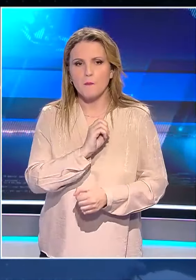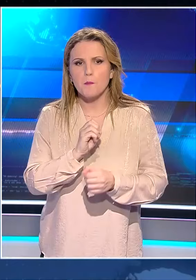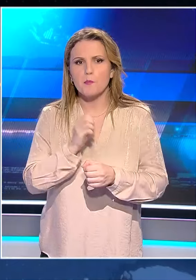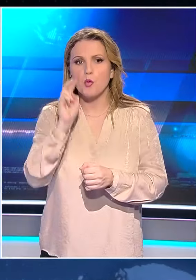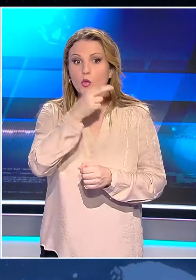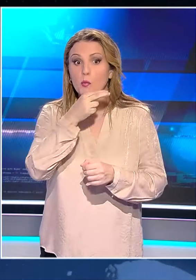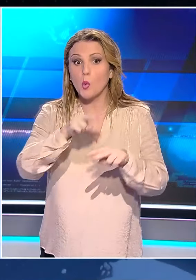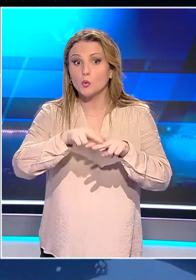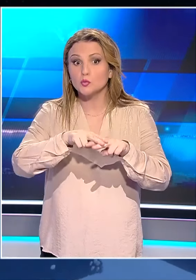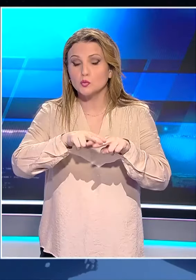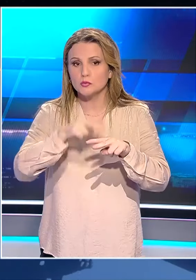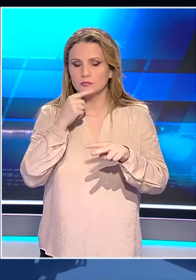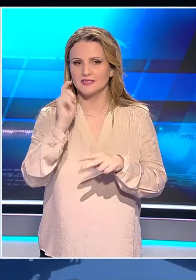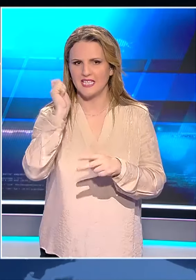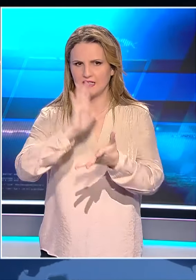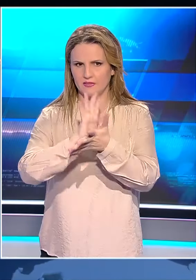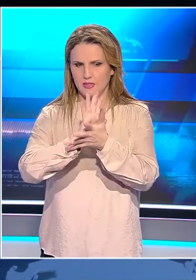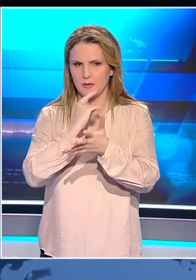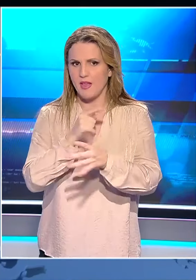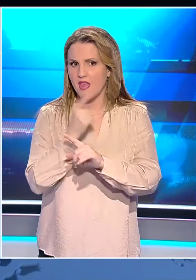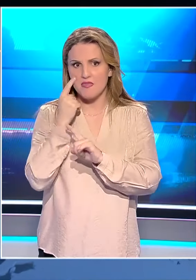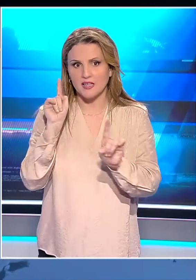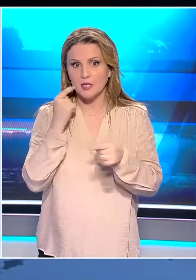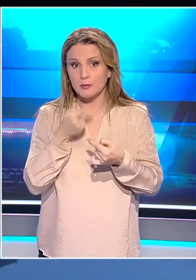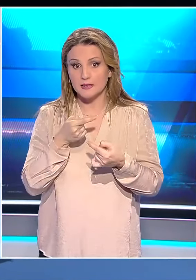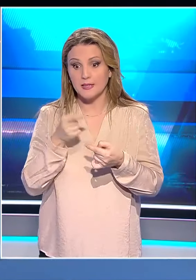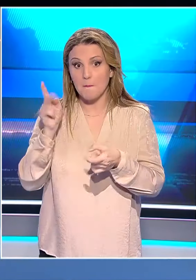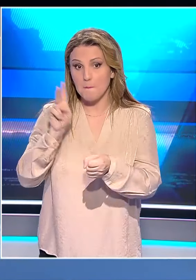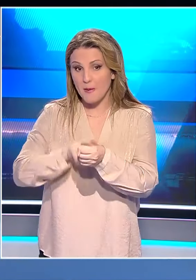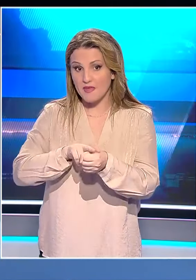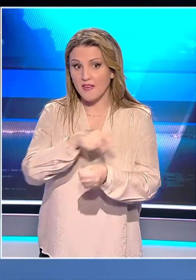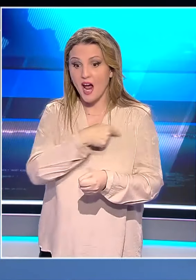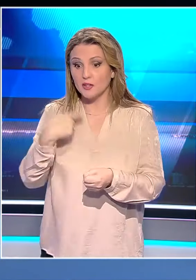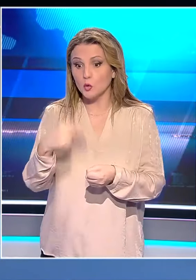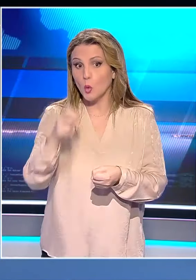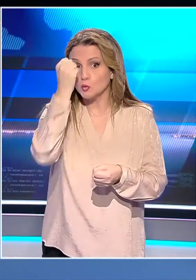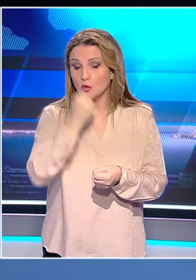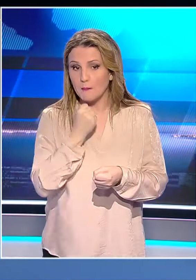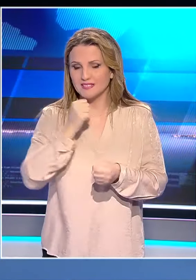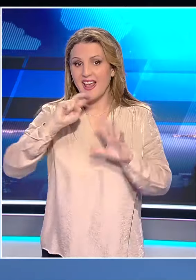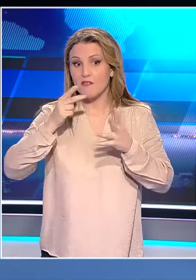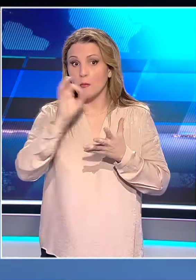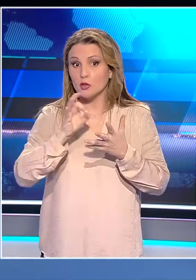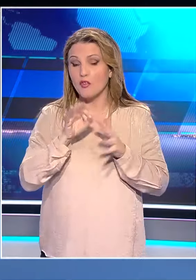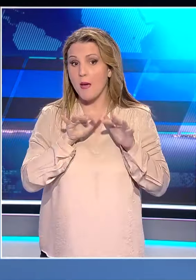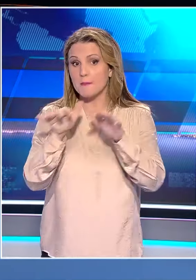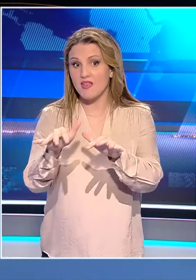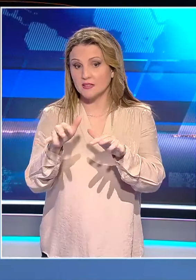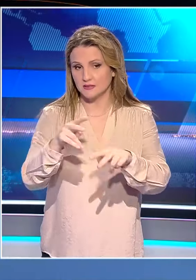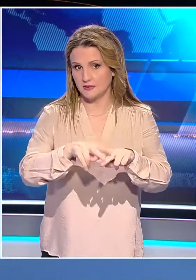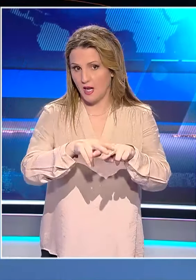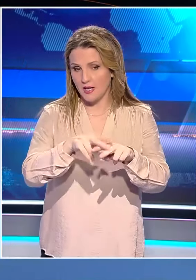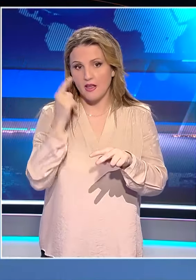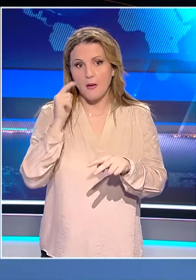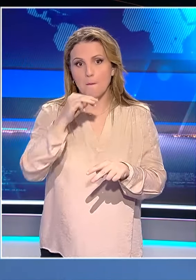Ισραήλ σε συνέντευξη τύπου που δήλωσε πως δεν είναι απολύτως βέβαιος ότι εξοντώθηκε ο ένορχης στρωτής της Φαγής της 7ης Οκτωμβρίου τρομοκράτης της